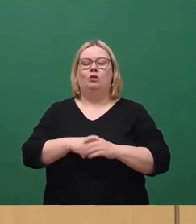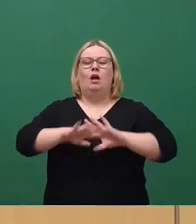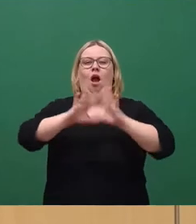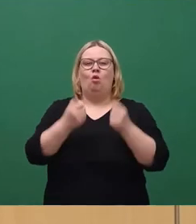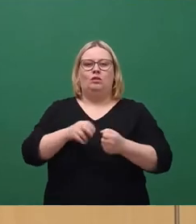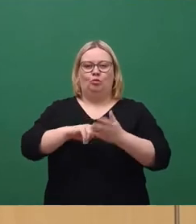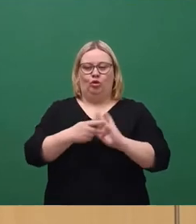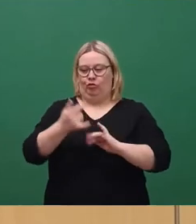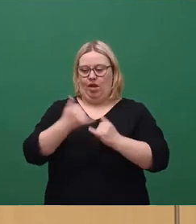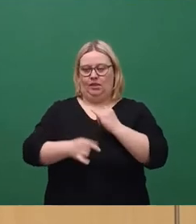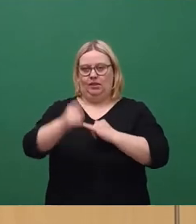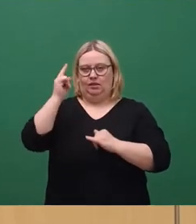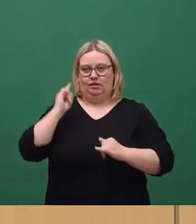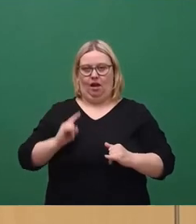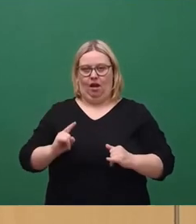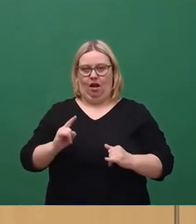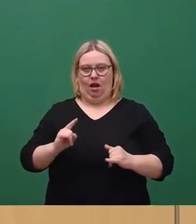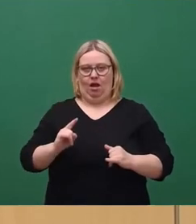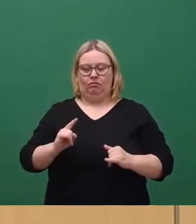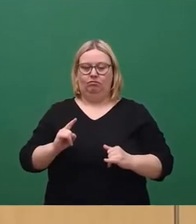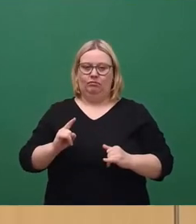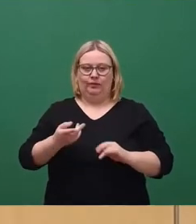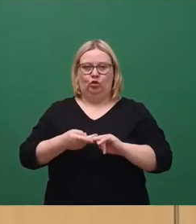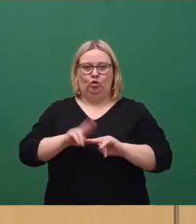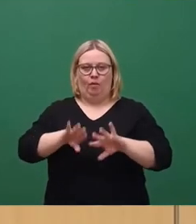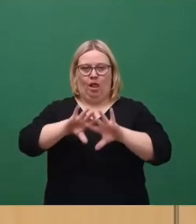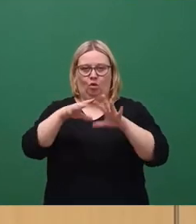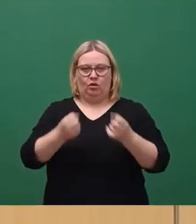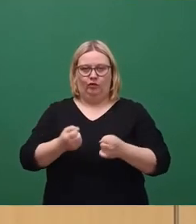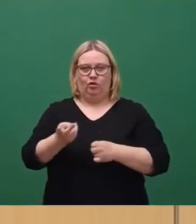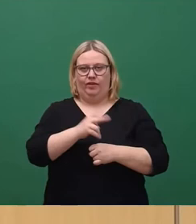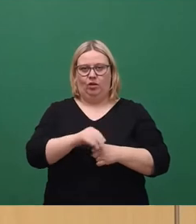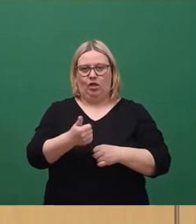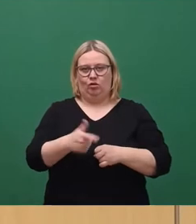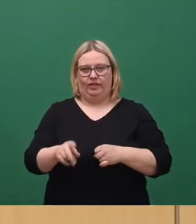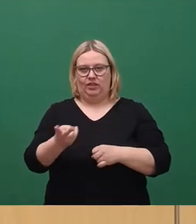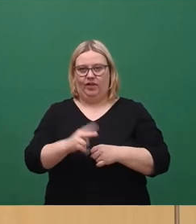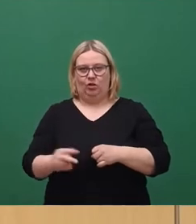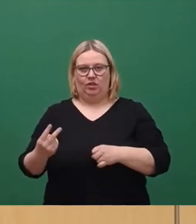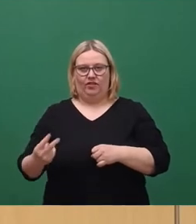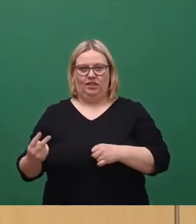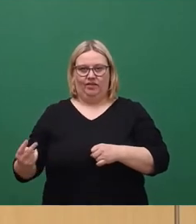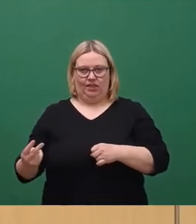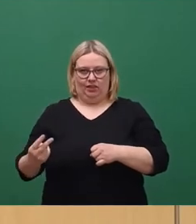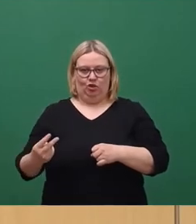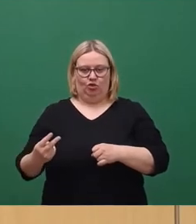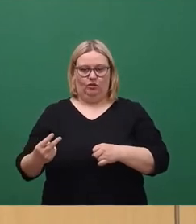letzten Jahres wurde ein Doppelhaushalt für die Jahre 2021-2022 mit einer breiten Mehrheit dieses